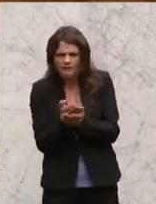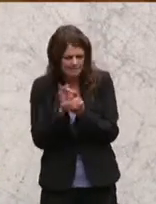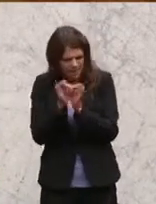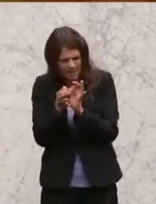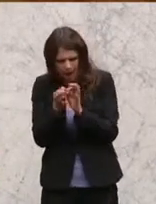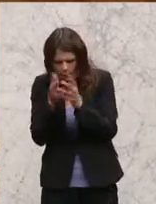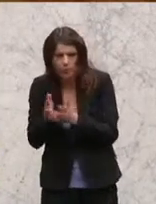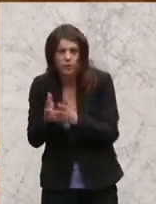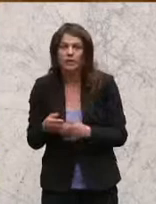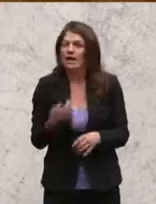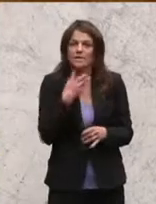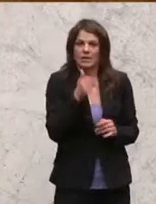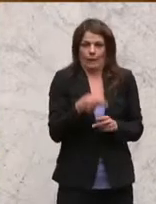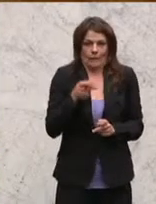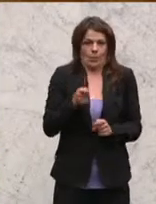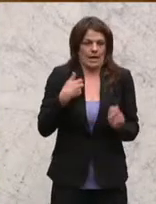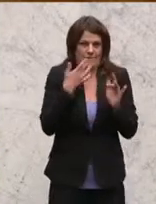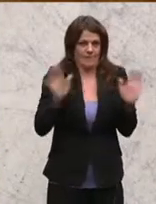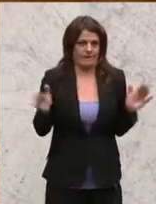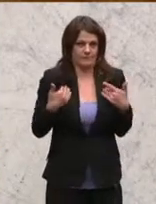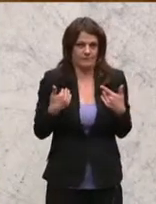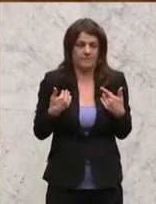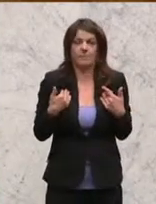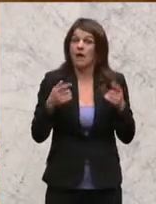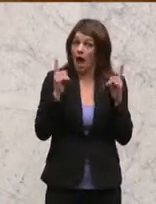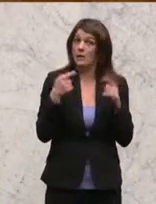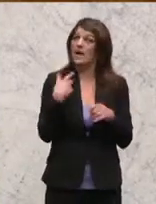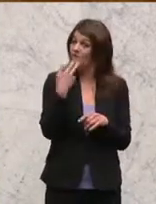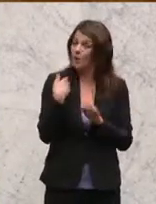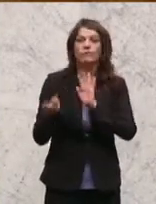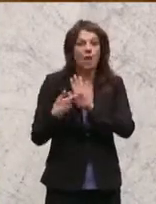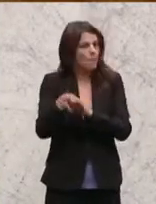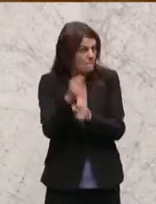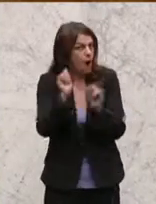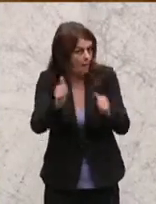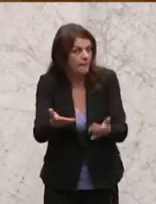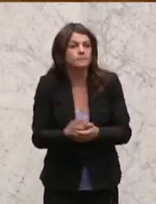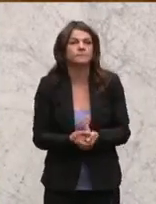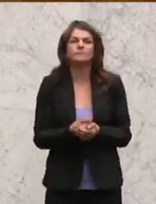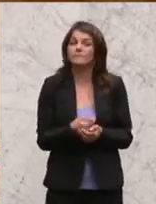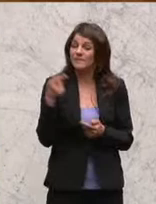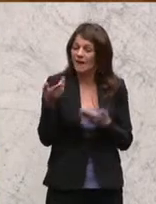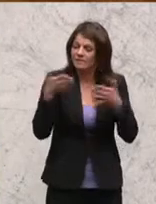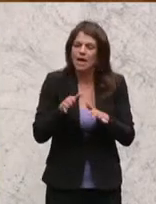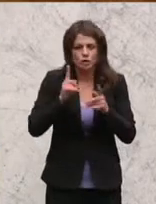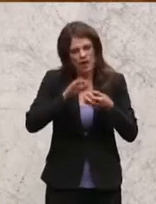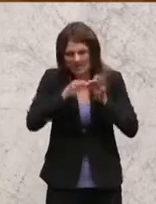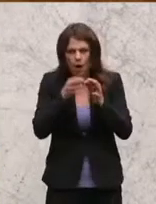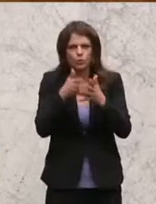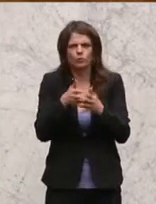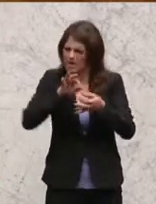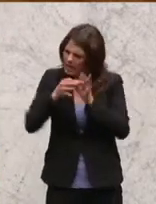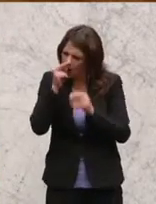sage noch einmal dazu, ich will mir kein Urteil anmaßen. Ich will aber, und das verlange ich, und das machen Sie auch, dass der Fall geprüft wird und genau